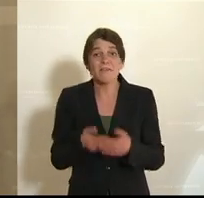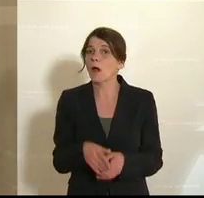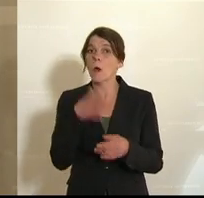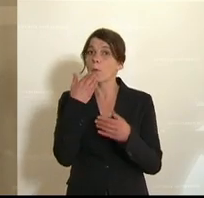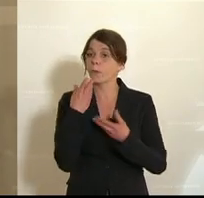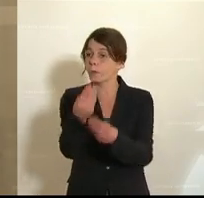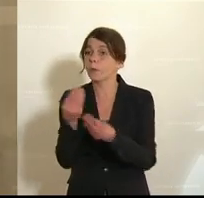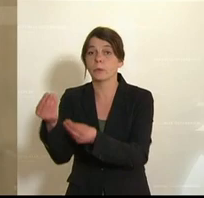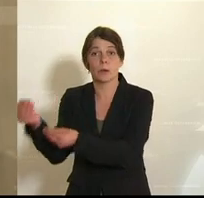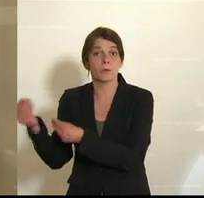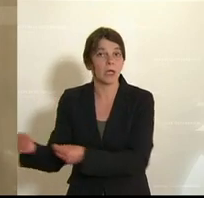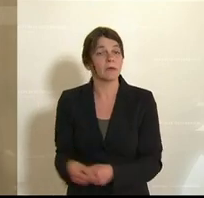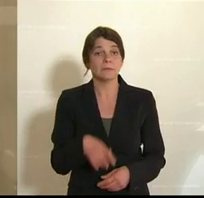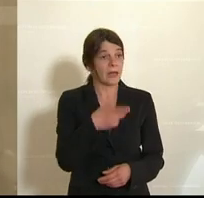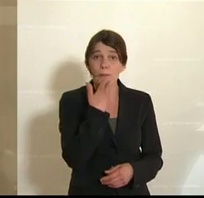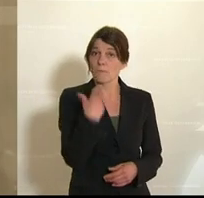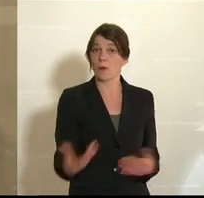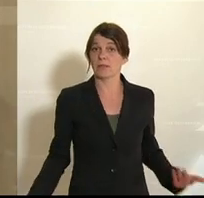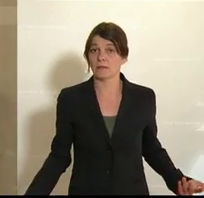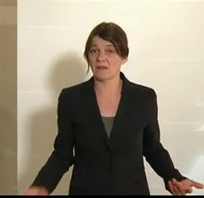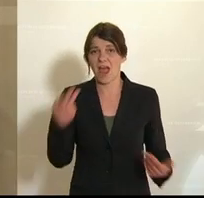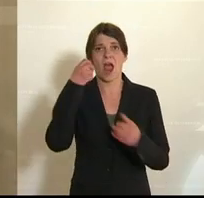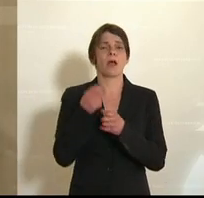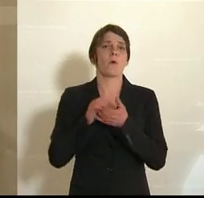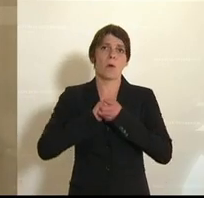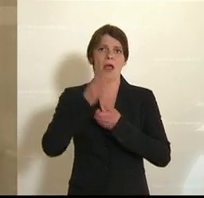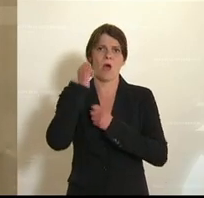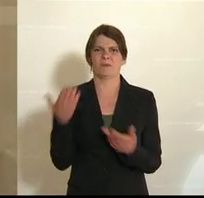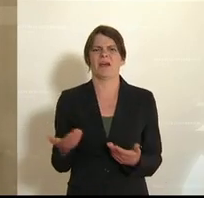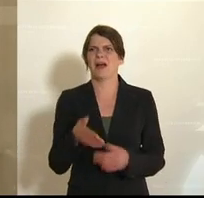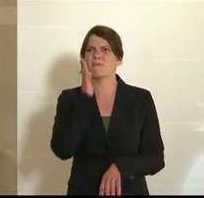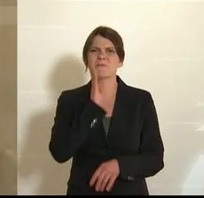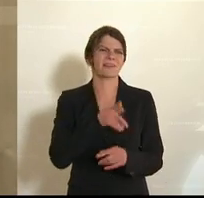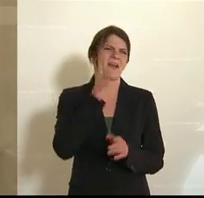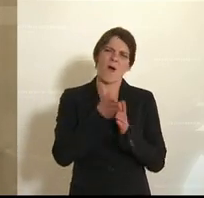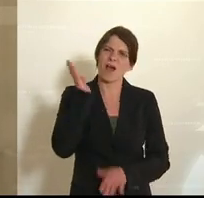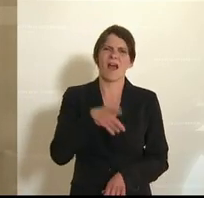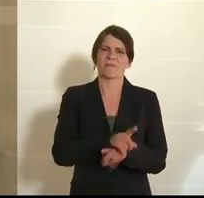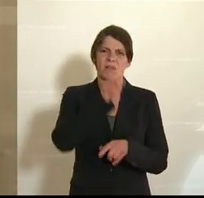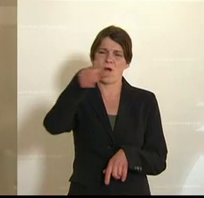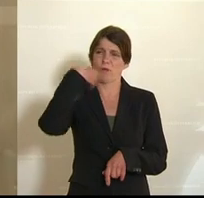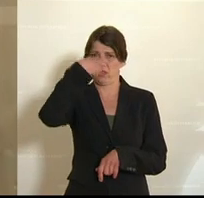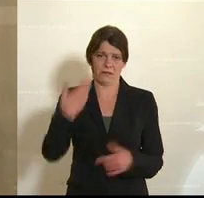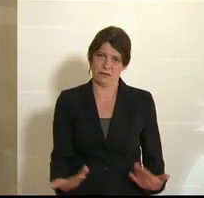nicht fließt und dass sie nicht ankommt. Herr Kollege Haubner, also hören Sie auf, den Leuten hier irgendetwas zu erzählen.